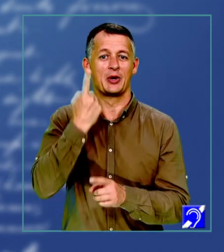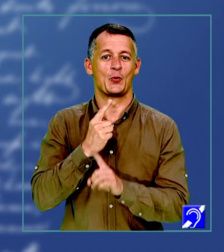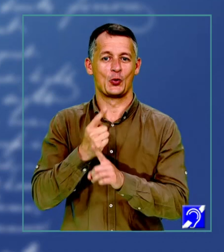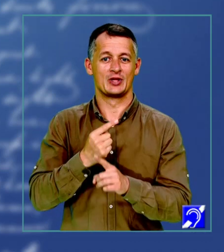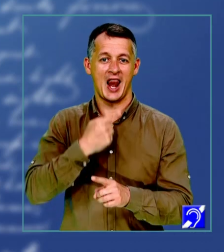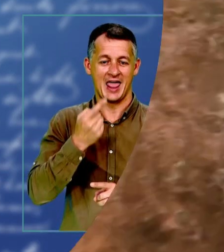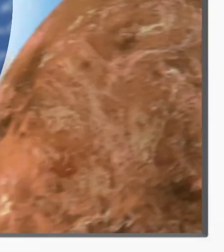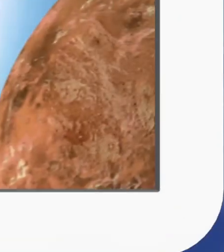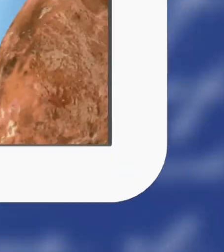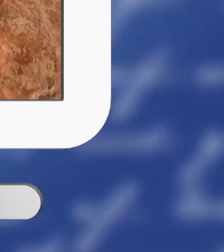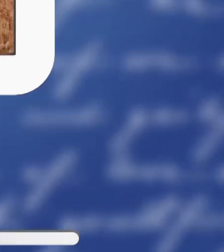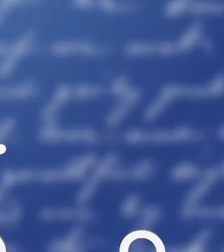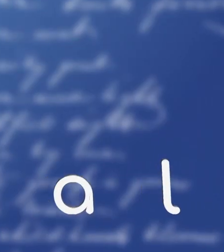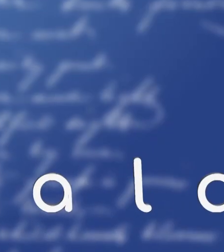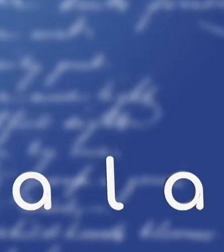română. Baftă!